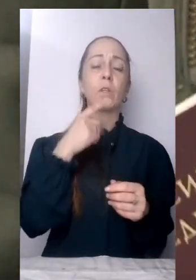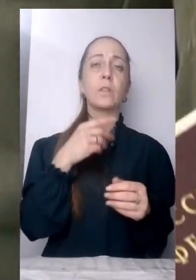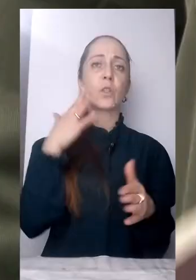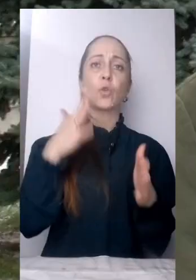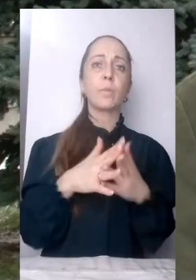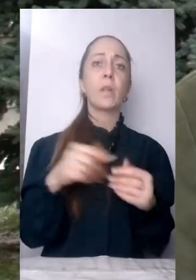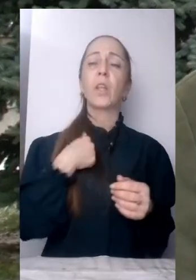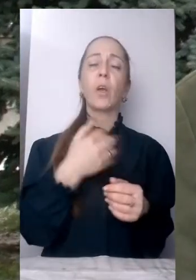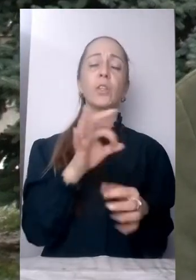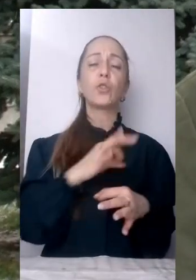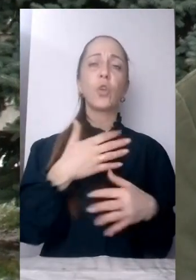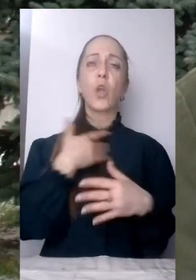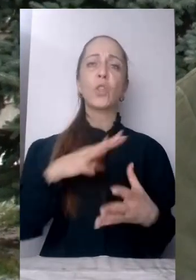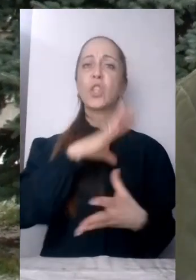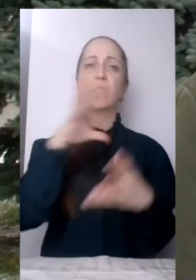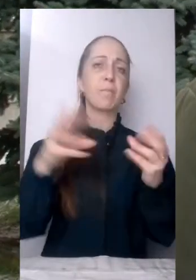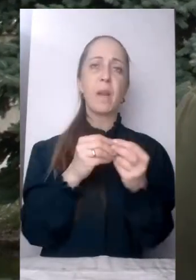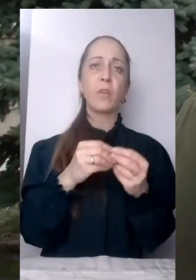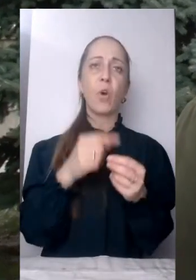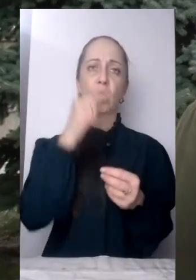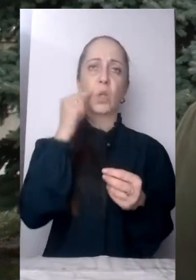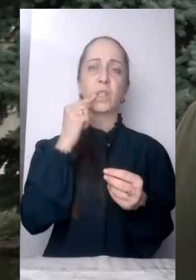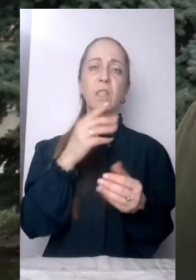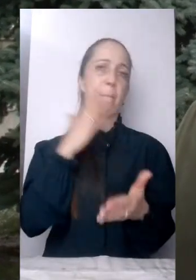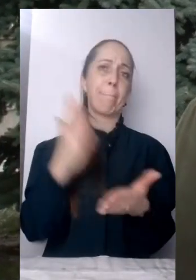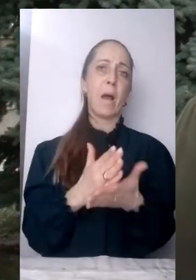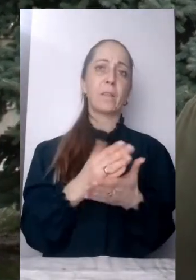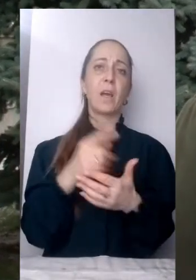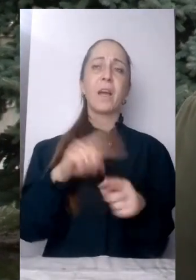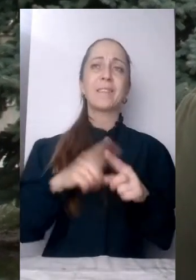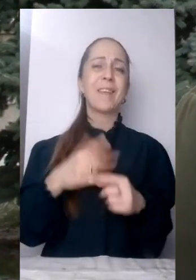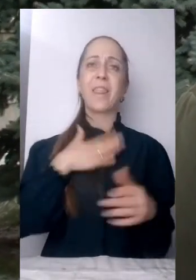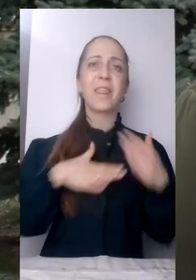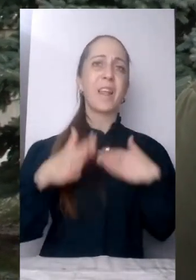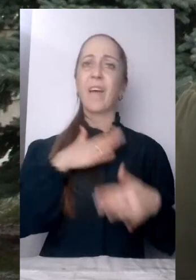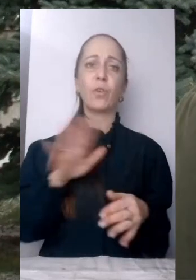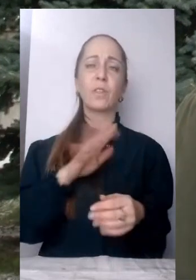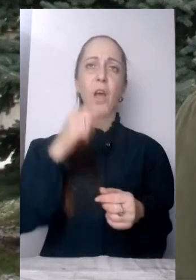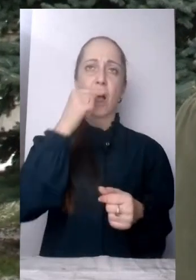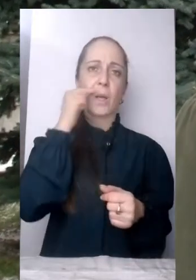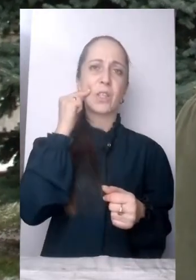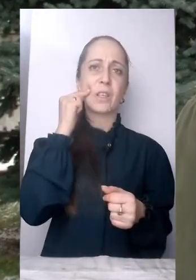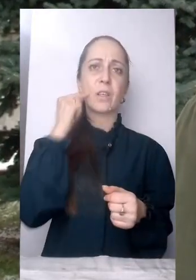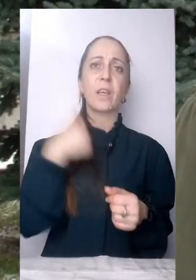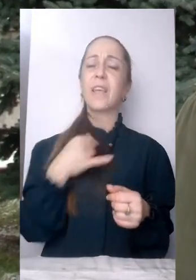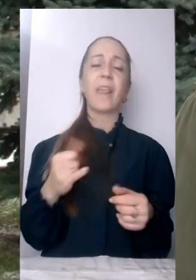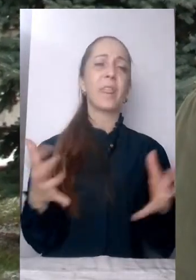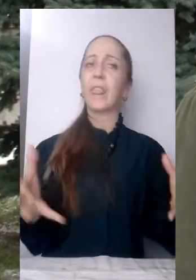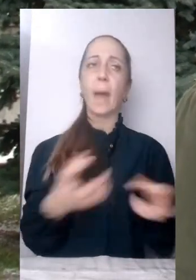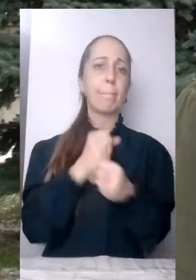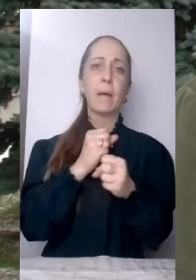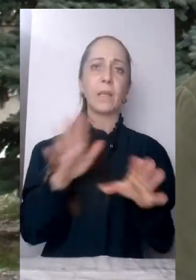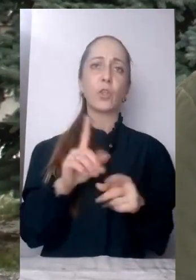державою. Це акт недовольства действиями російської власти. Я не підтримую то, що вони роблять, і не